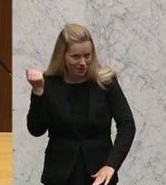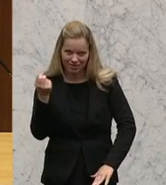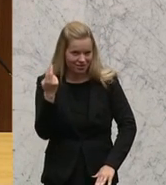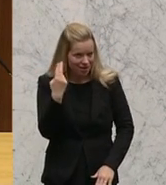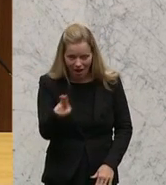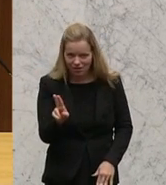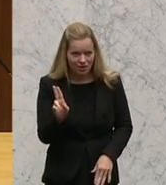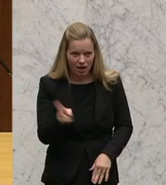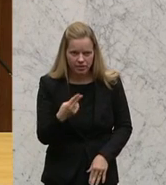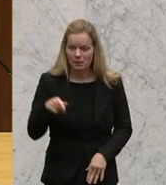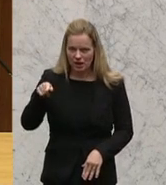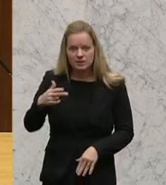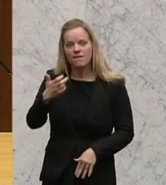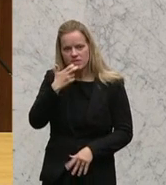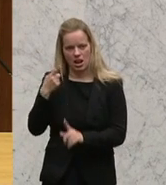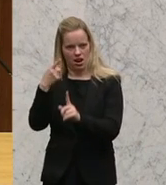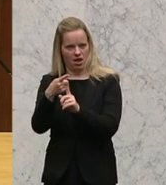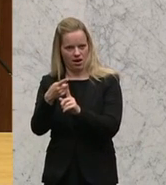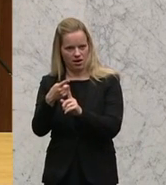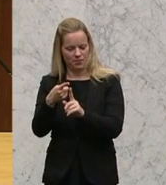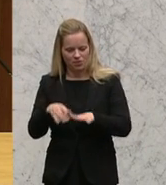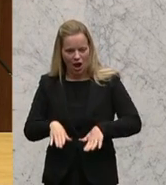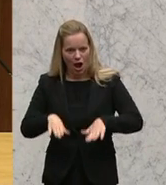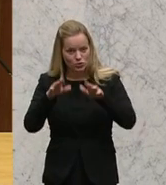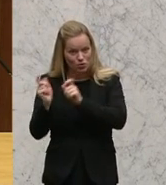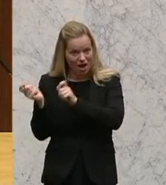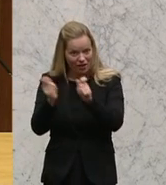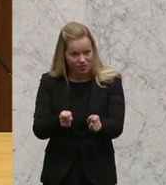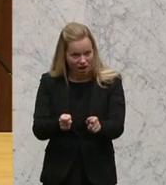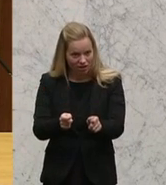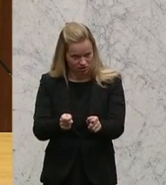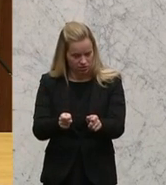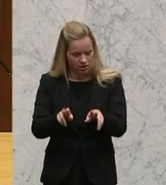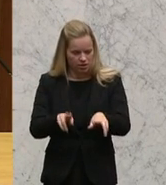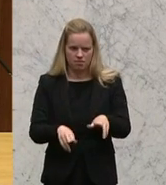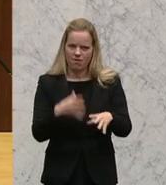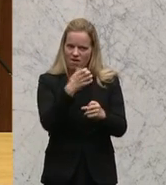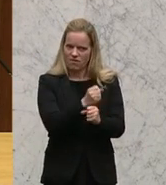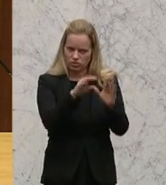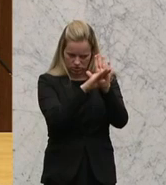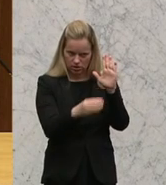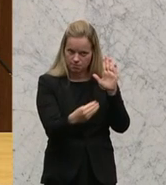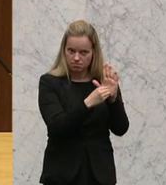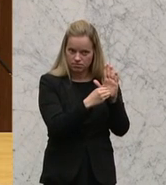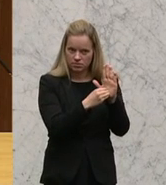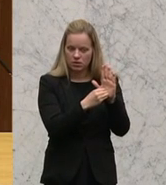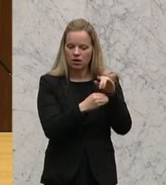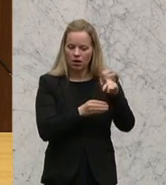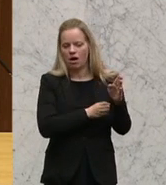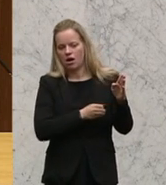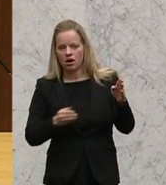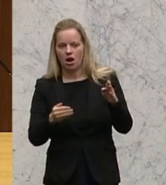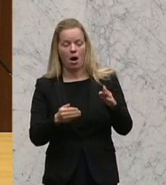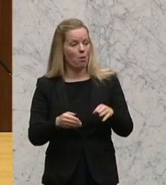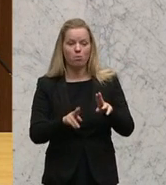Sie hier machen wollen, ist aber genau das, dass nämlich das Recht, einen Asylantrag zu stellen, das in Österreich verfassungsgesetzlich gewährleistet ist, das dürfte noch nicht